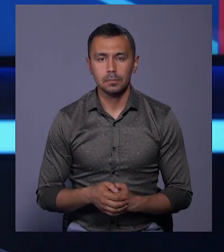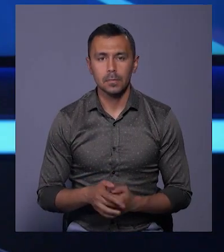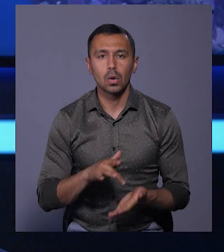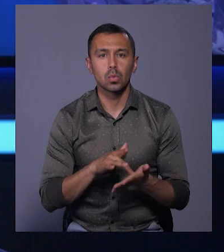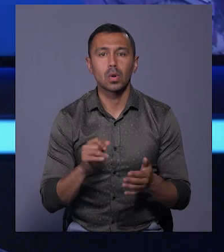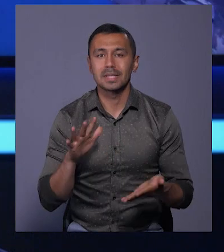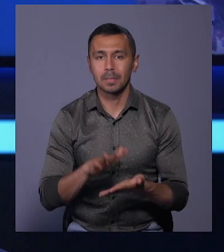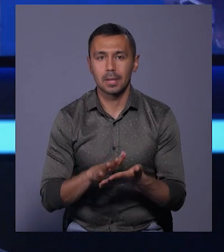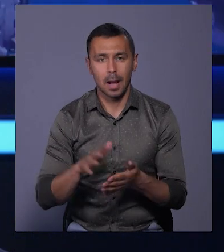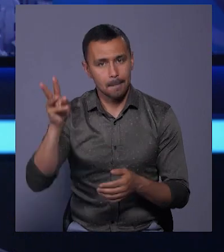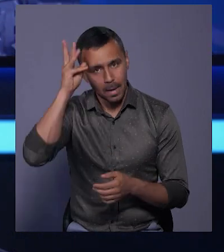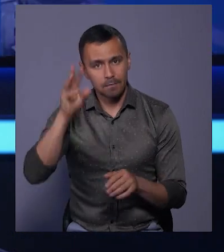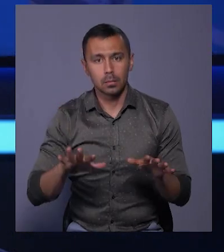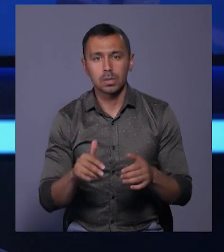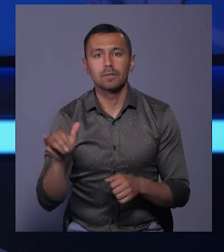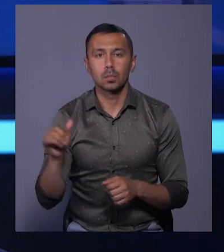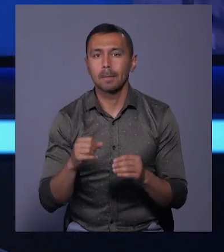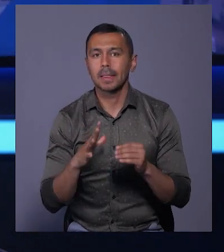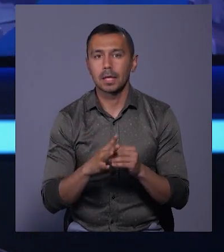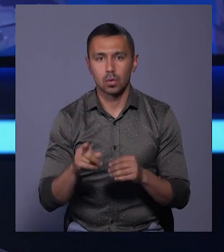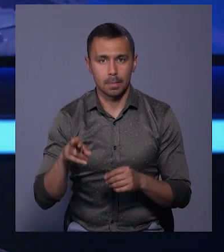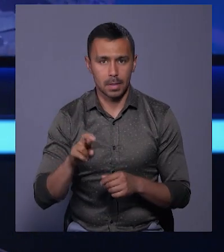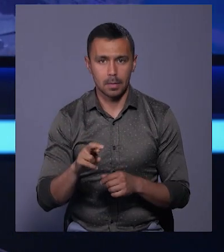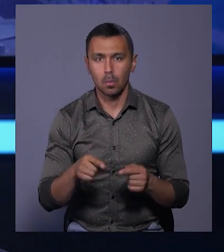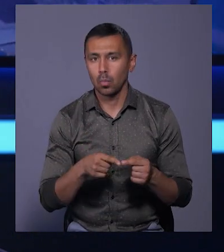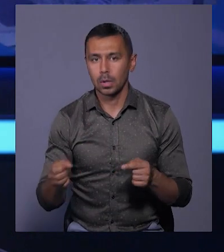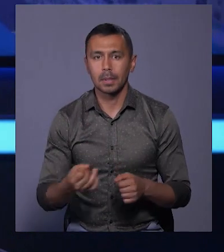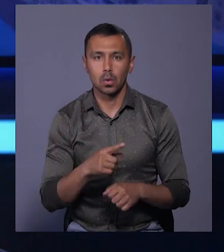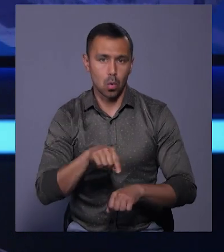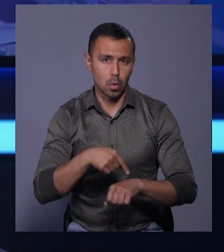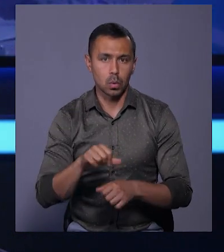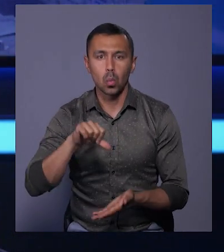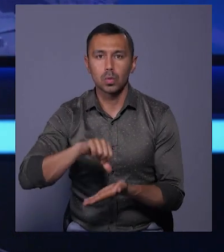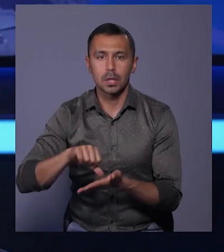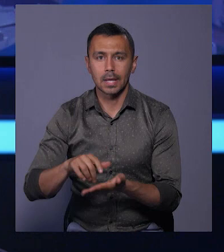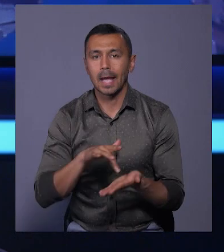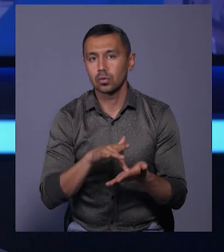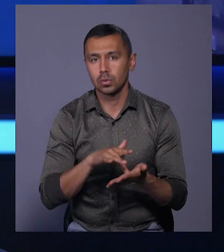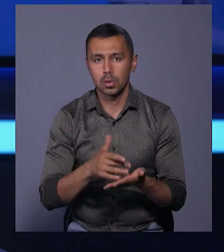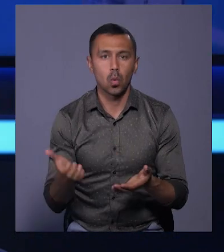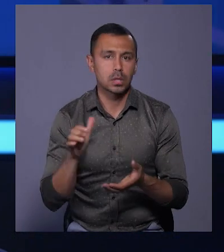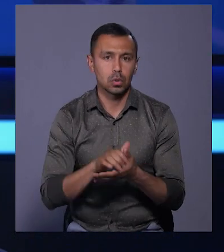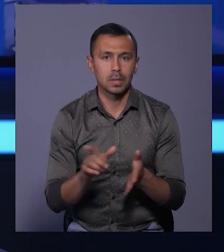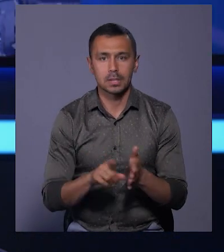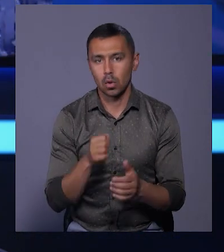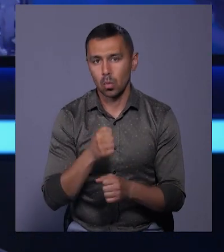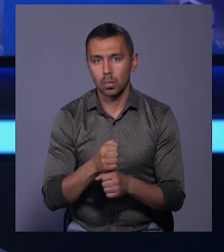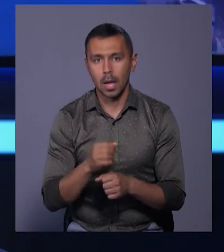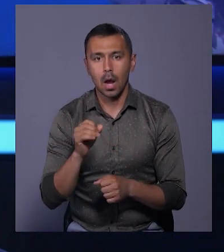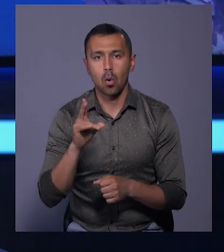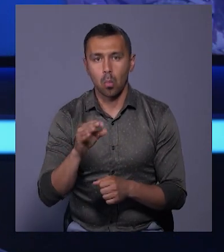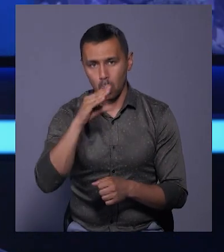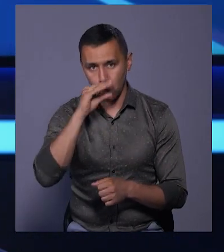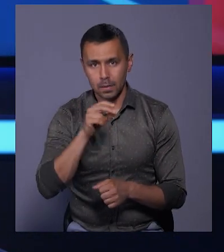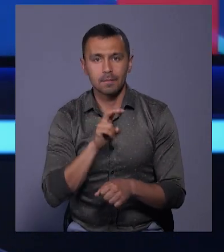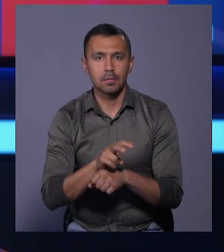про сміття Хмельницький відбудеться у суботу, 15 липня. Протягом кількох годин учасники екскурсії ознайомляться із роботою екобуса,